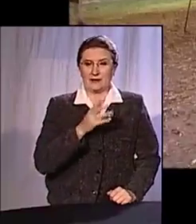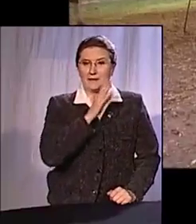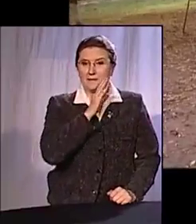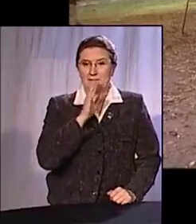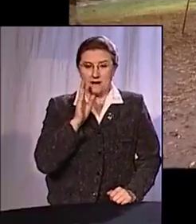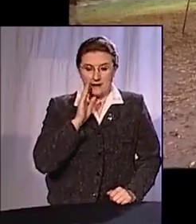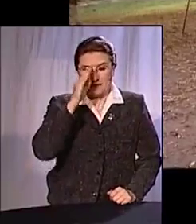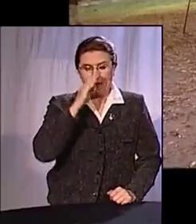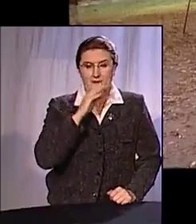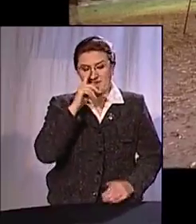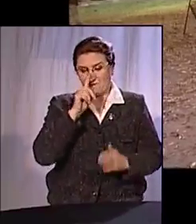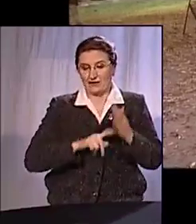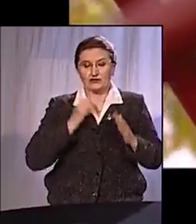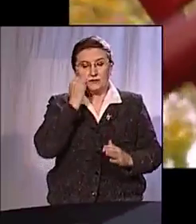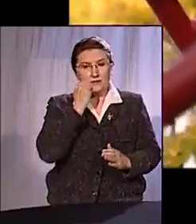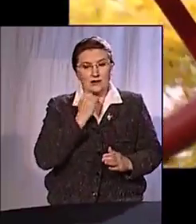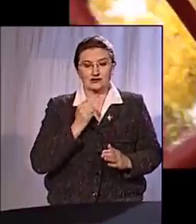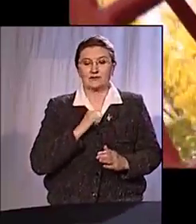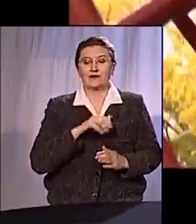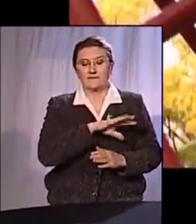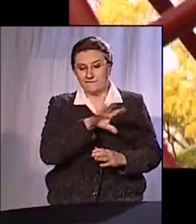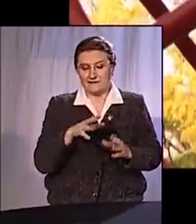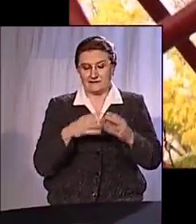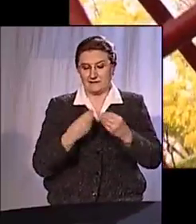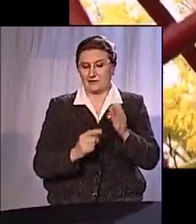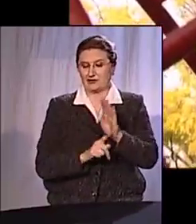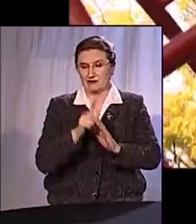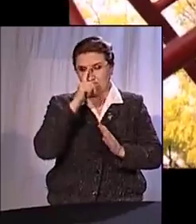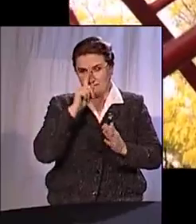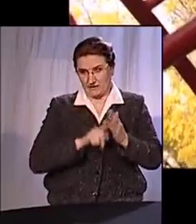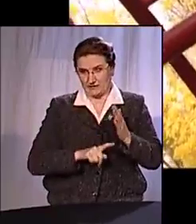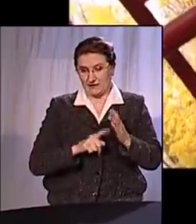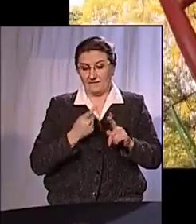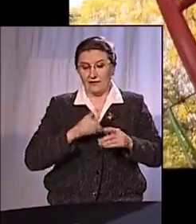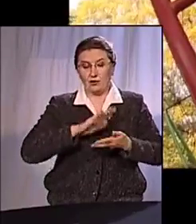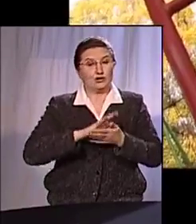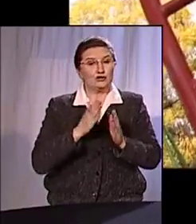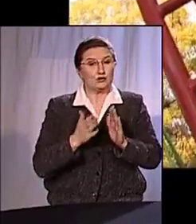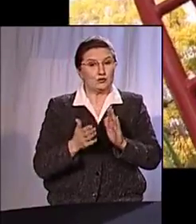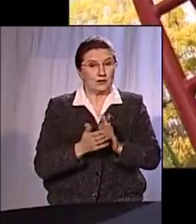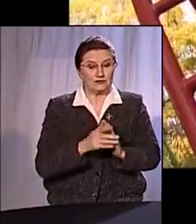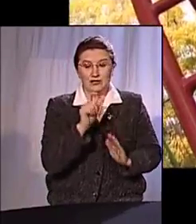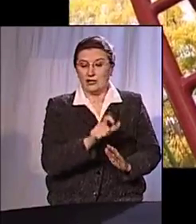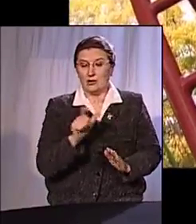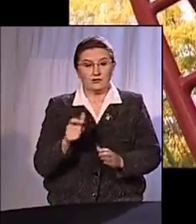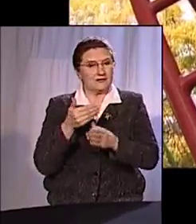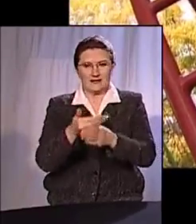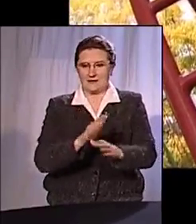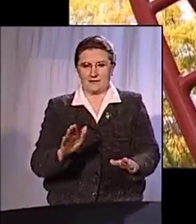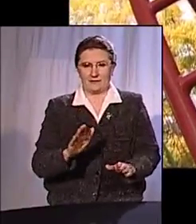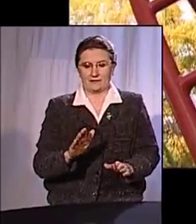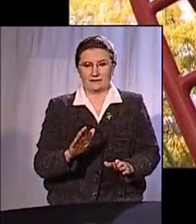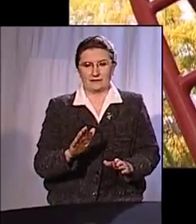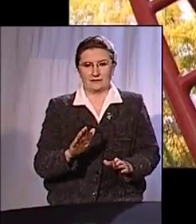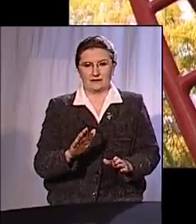верующая бабушка. Постепенно они стали верить Богу все, отчетливо понимая, что в такой ситуации люди не помогут. А люди